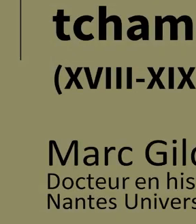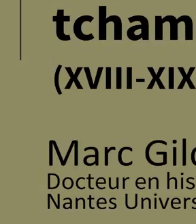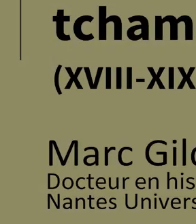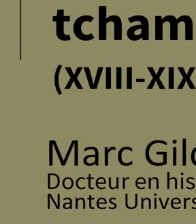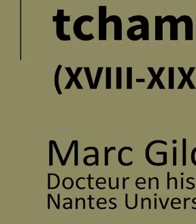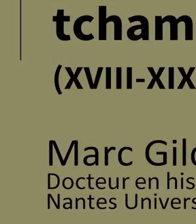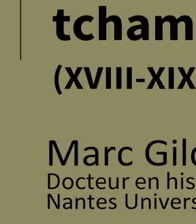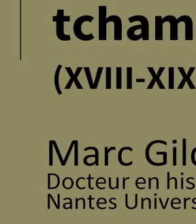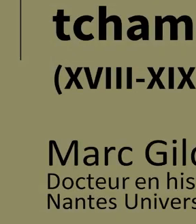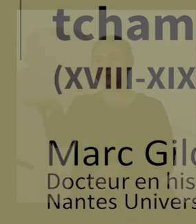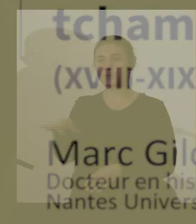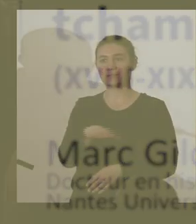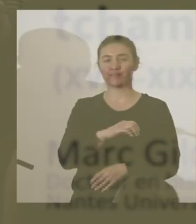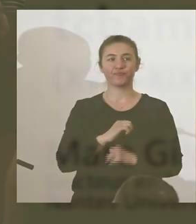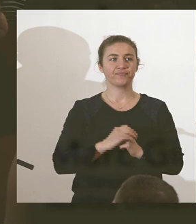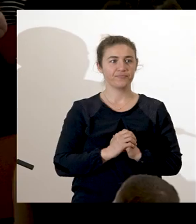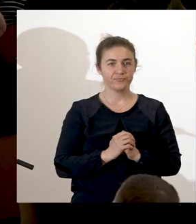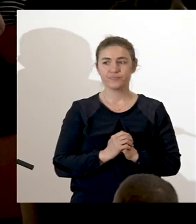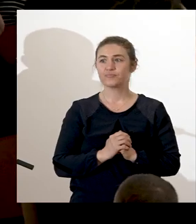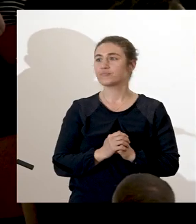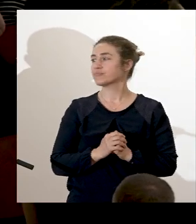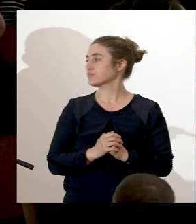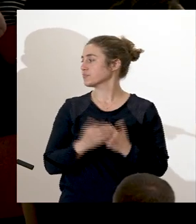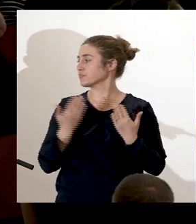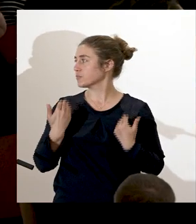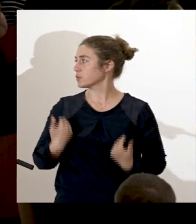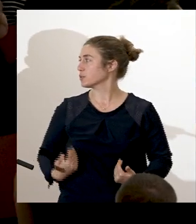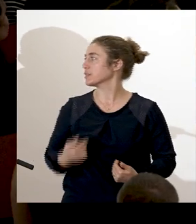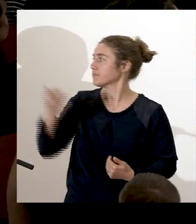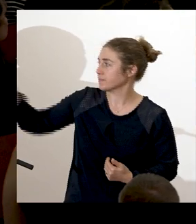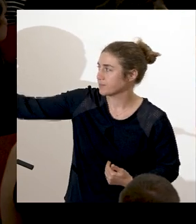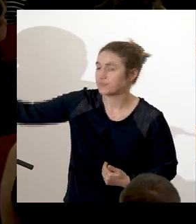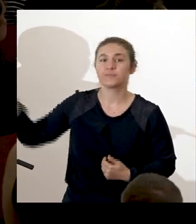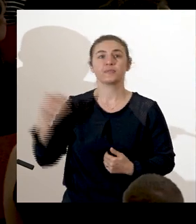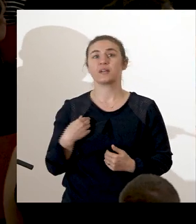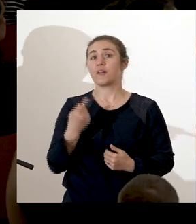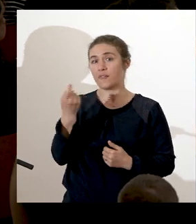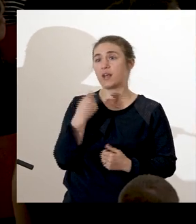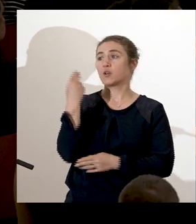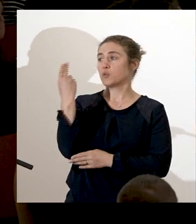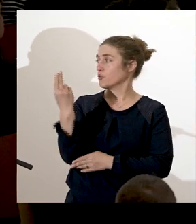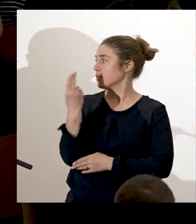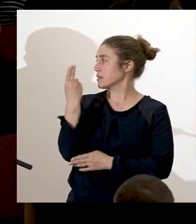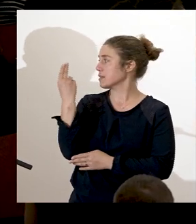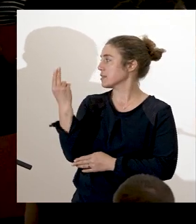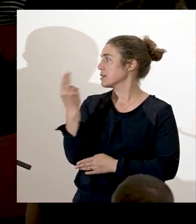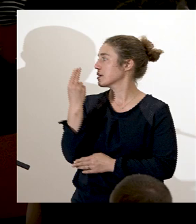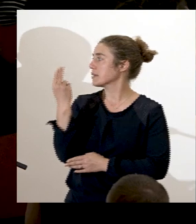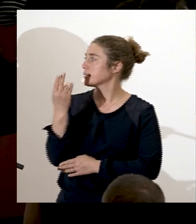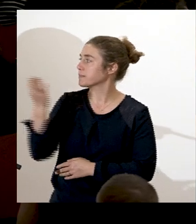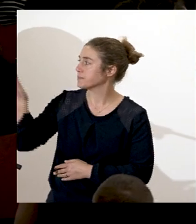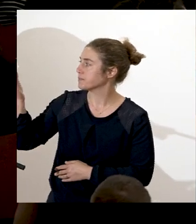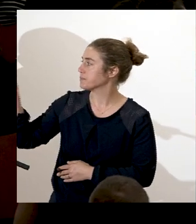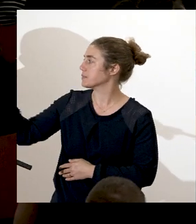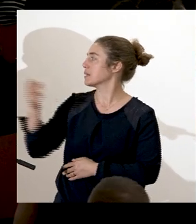Bonsoir à toutes et à tous, je suis Gildas Bikakou, issu de l'université Félix-Soufoué-Bouaïn